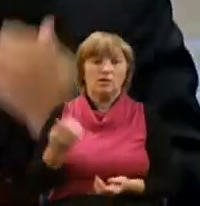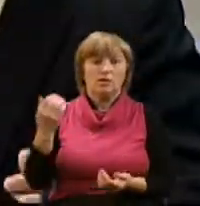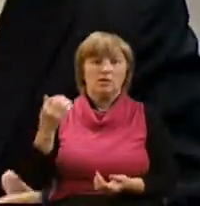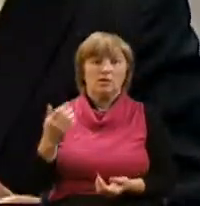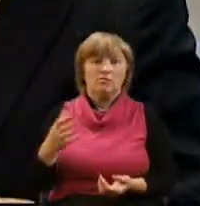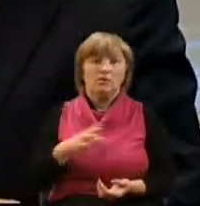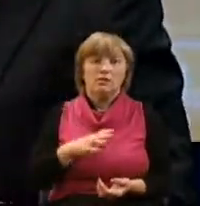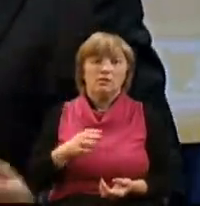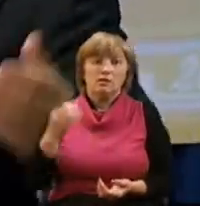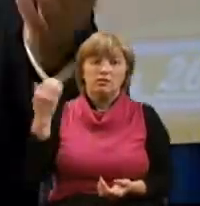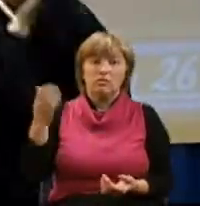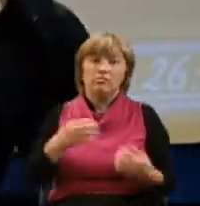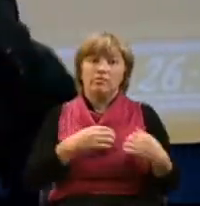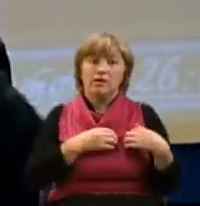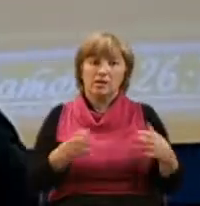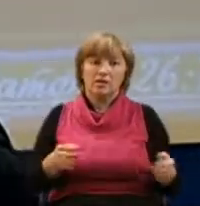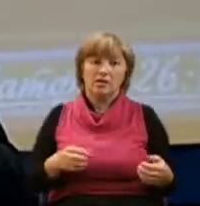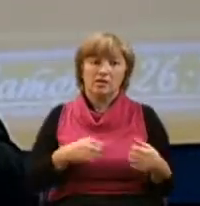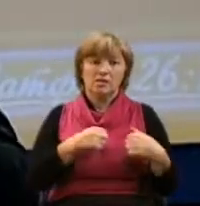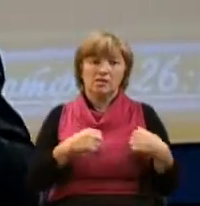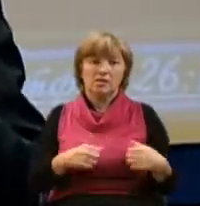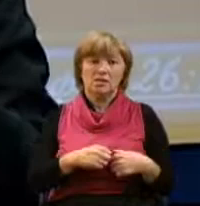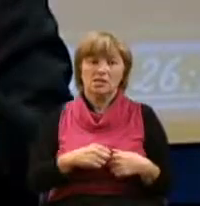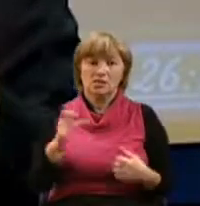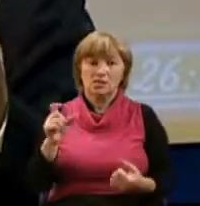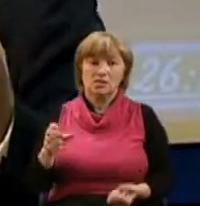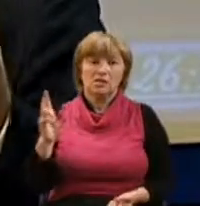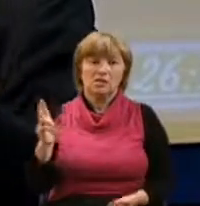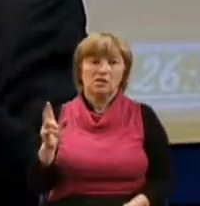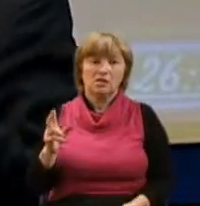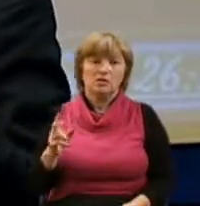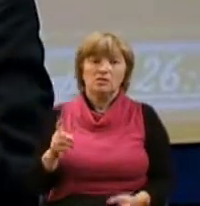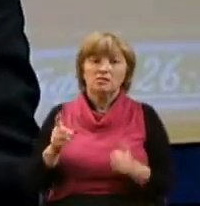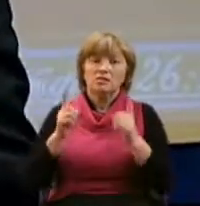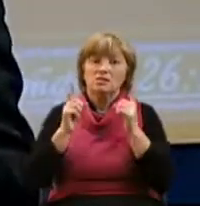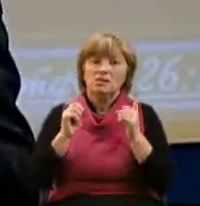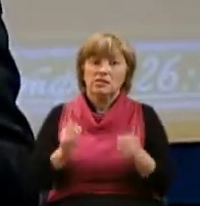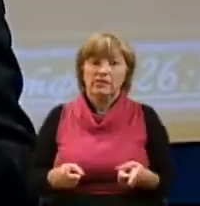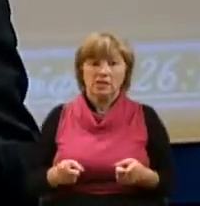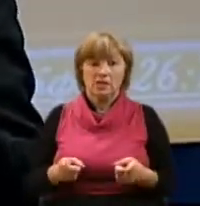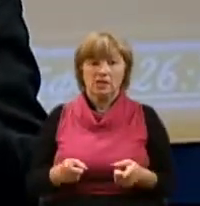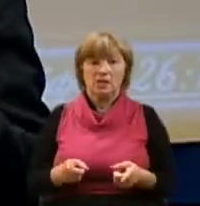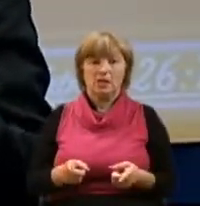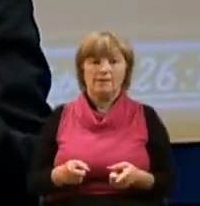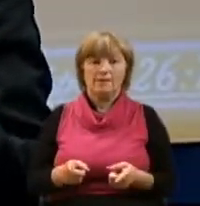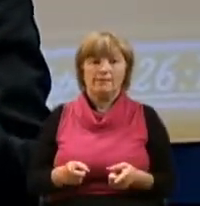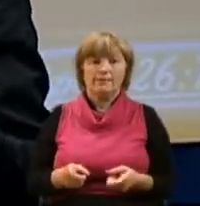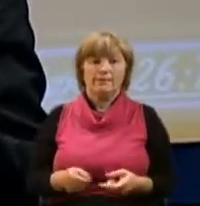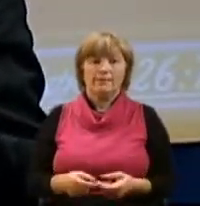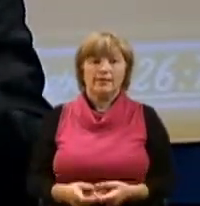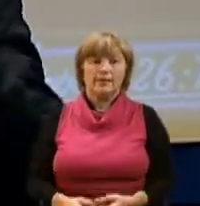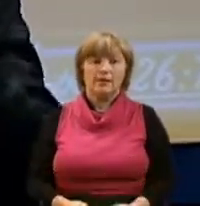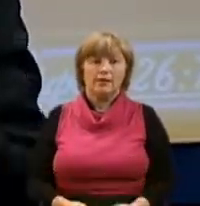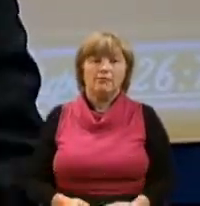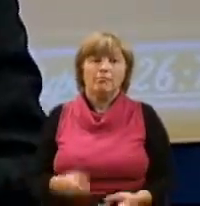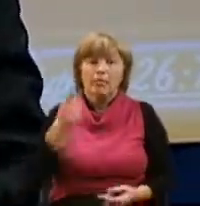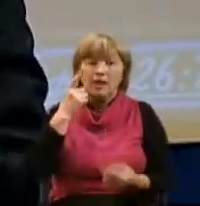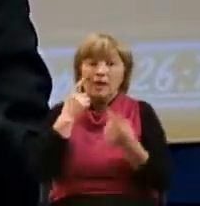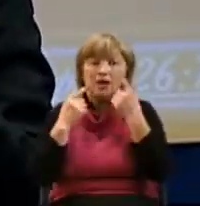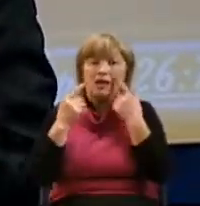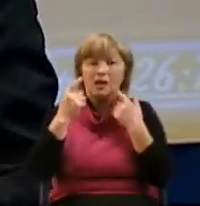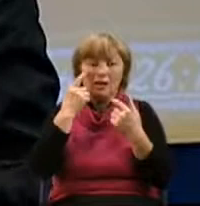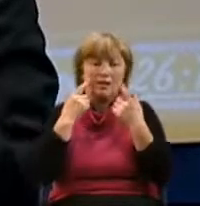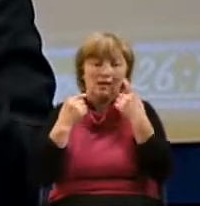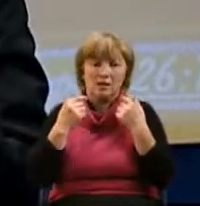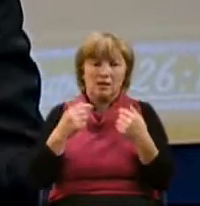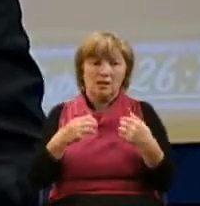покаяния, сердце человека, который действительно плакал,